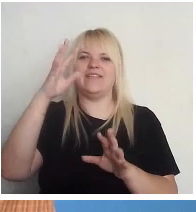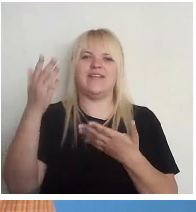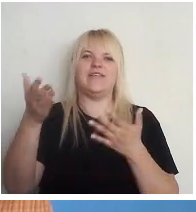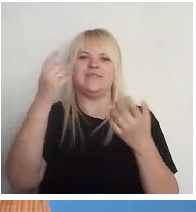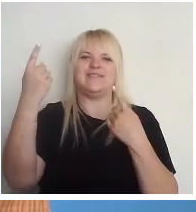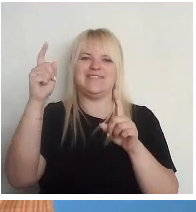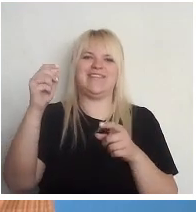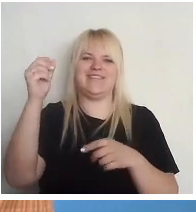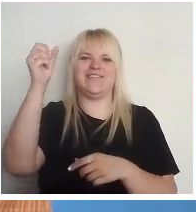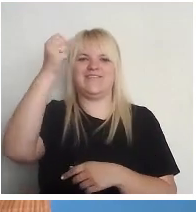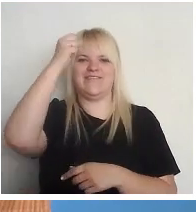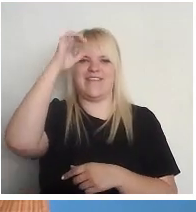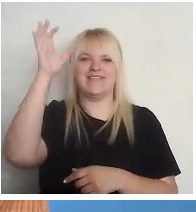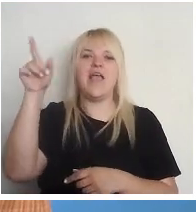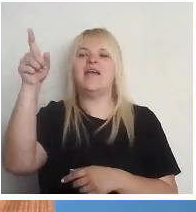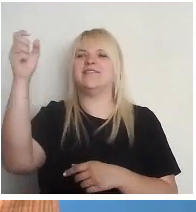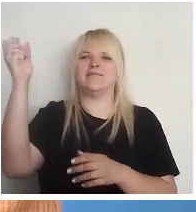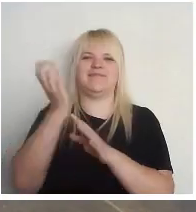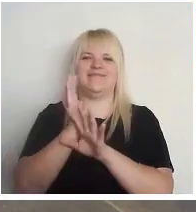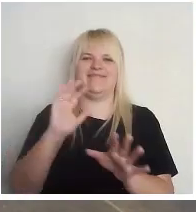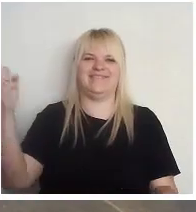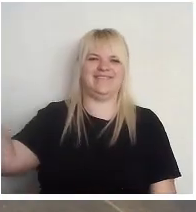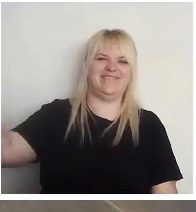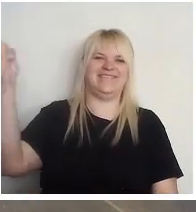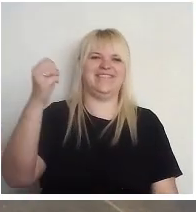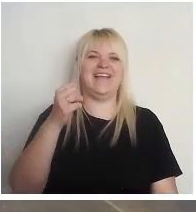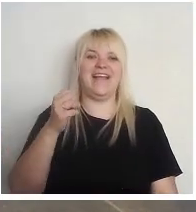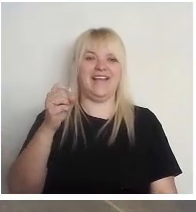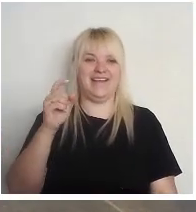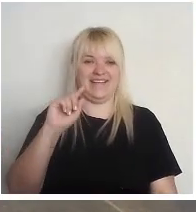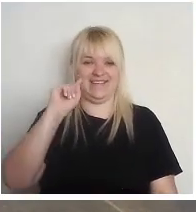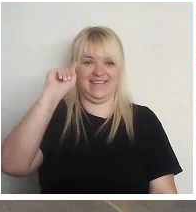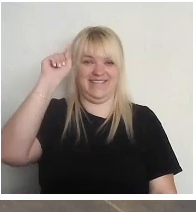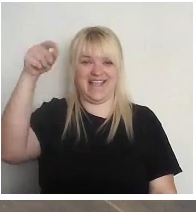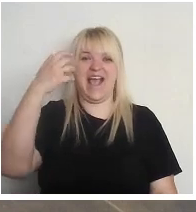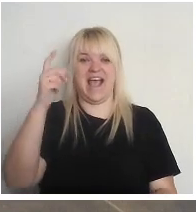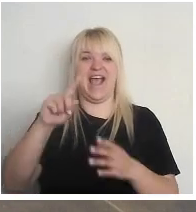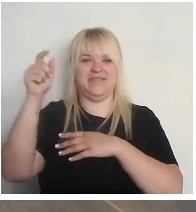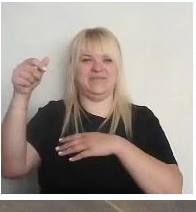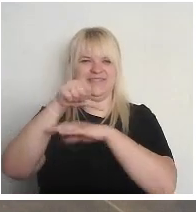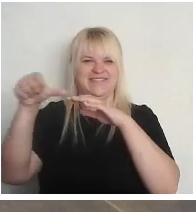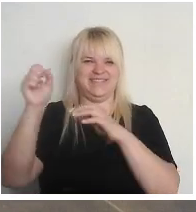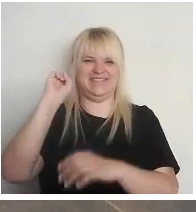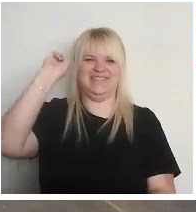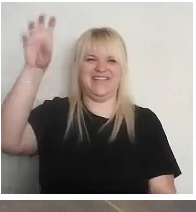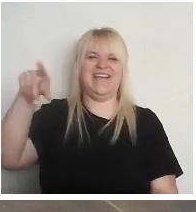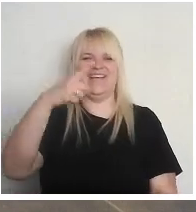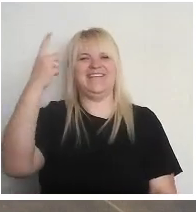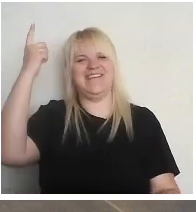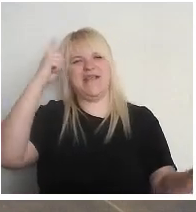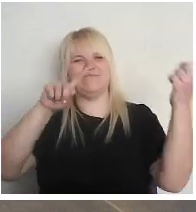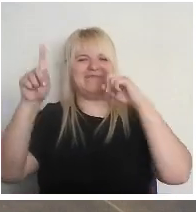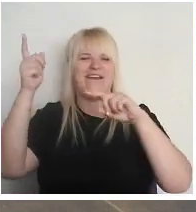vēstniecību. Tas ir, principā, arī viss. Protārpus robežs. Mēs tad improvizējam šobrīd, bet jā, ir